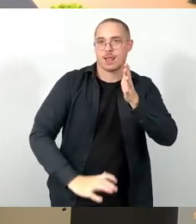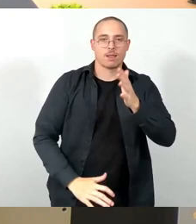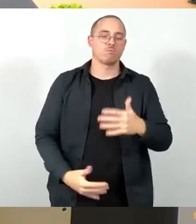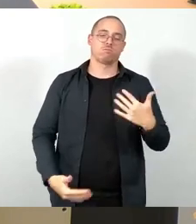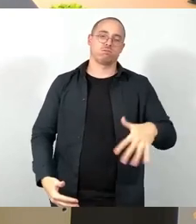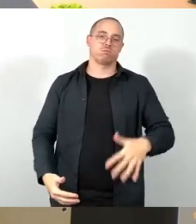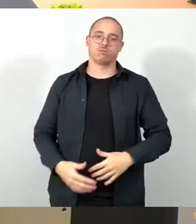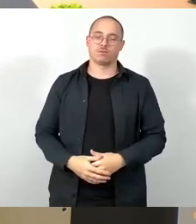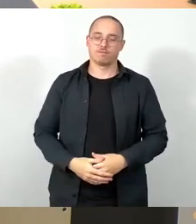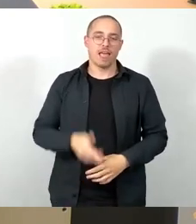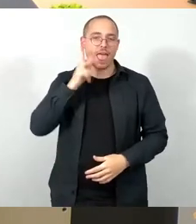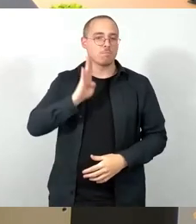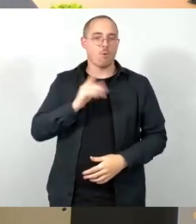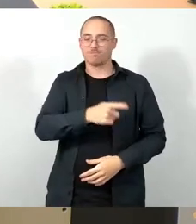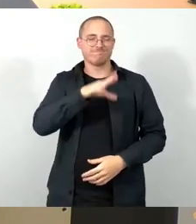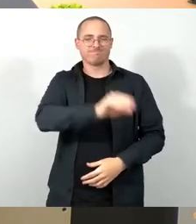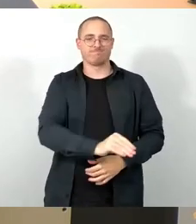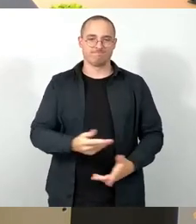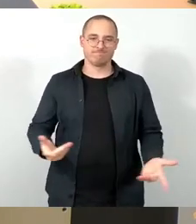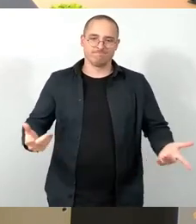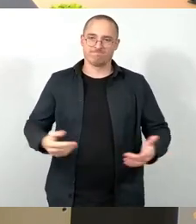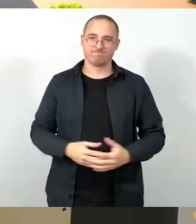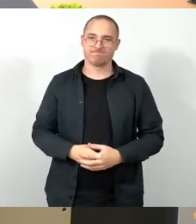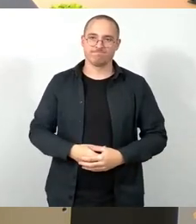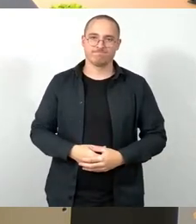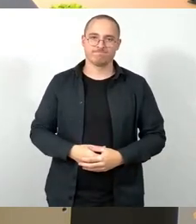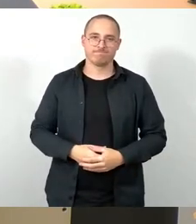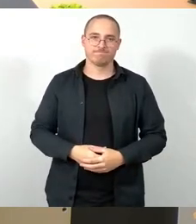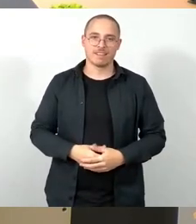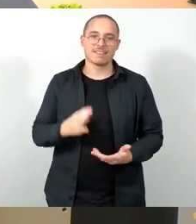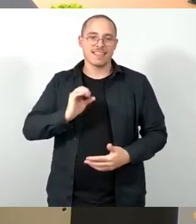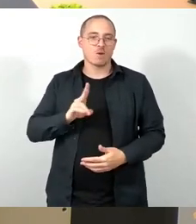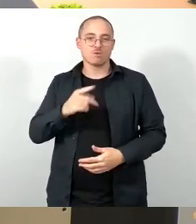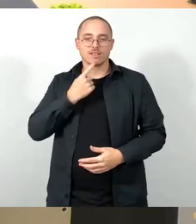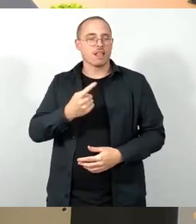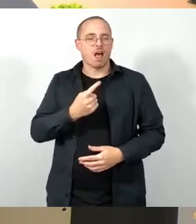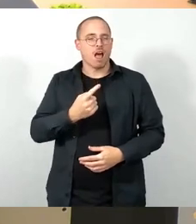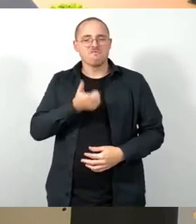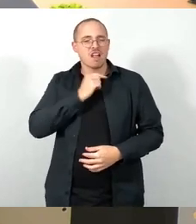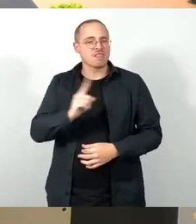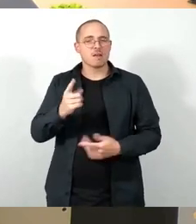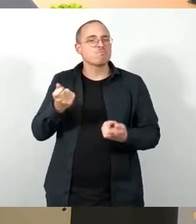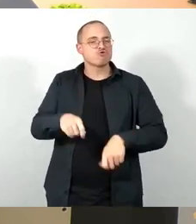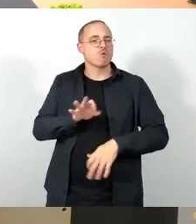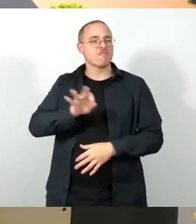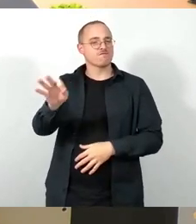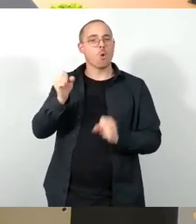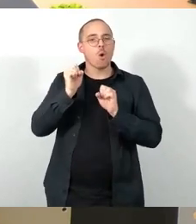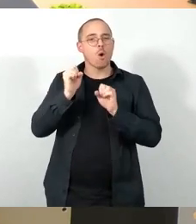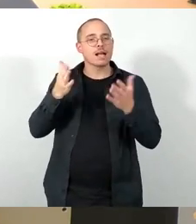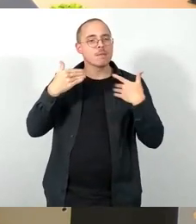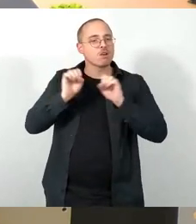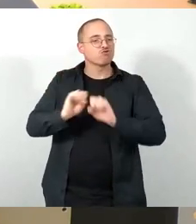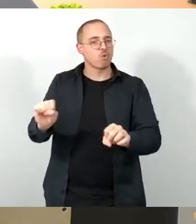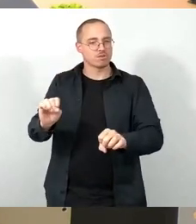Nein, meine Damen und Herren, die CDU möchte einfach keinerlei Beschlüsse fassen, die auch nur irgendwie entfernt aussehen, als ob sie